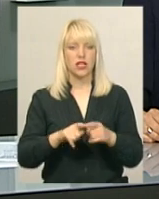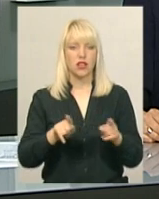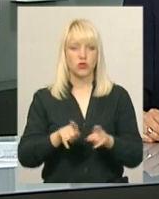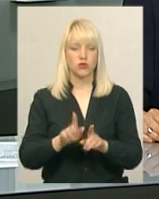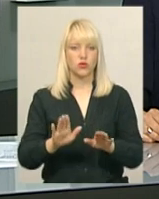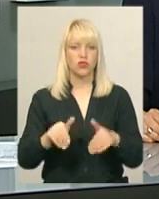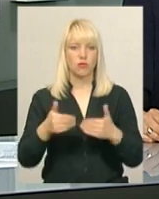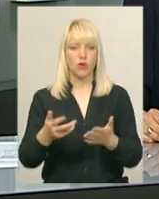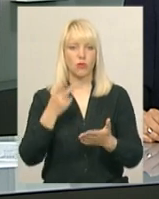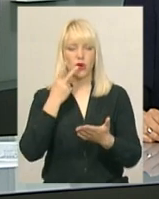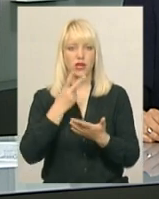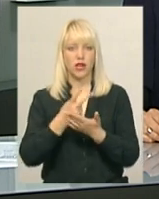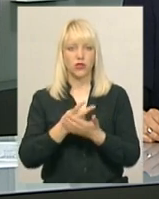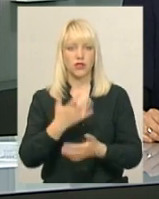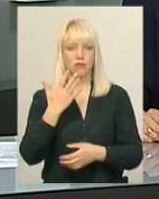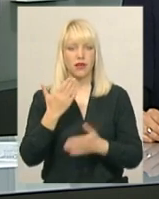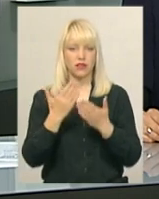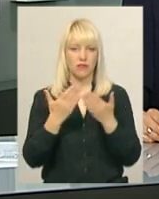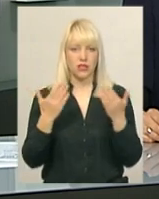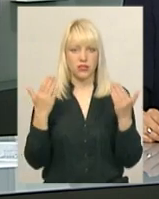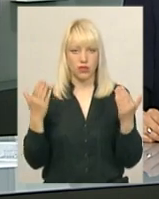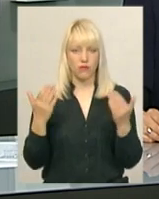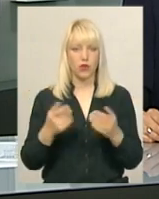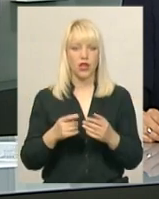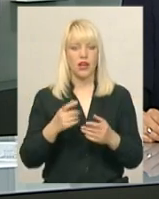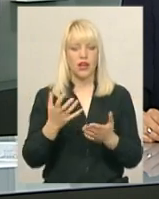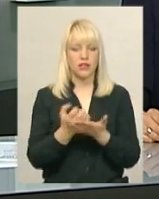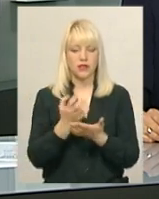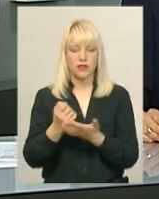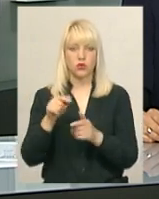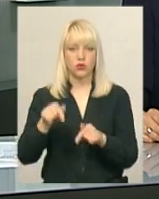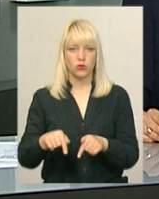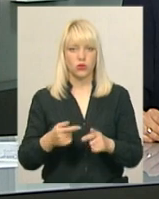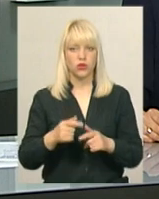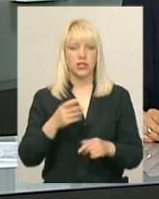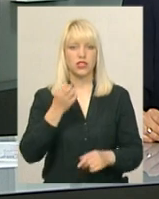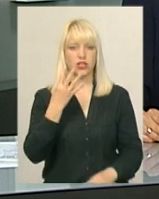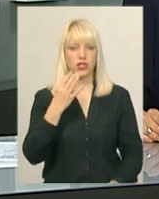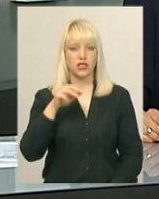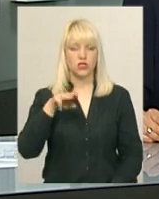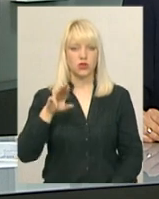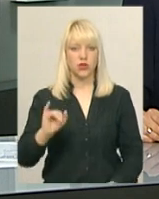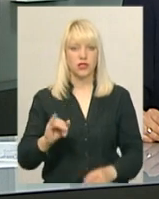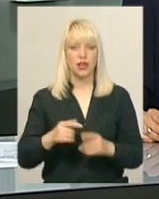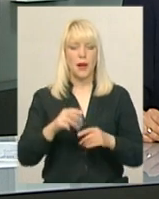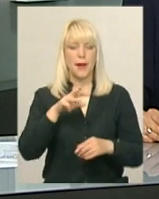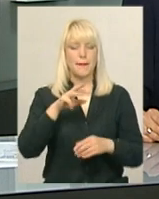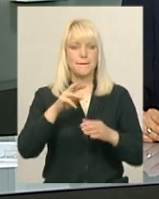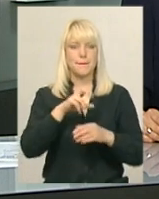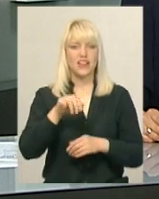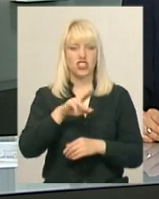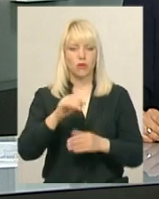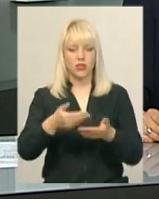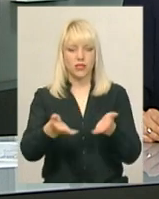запропонують переглянути 5 виставок артефактів, знайдених тут. Це стилу з 14-го століття, меджибіська миска, 150